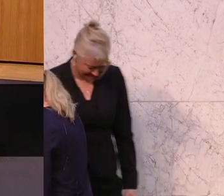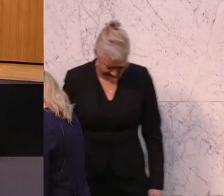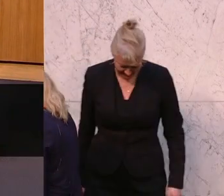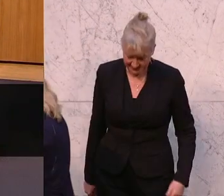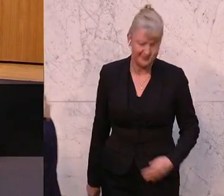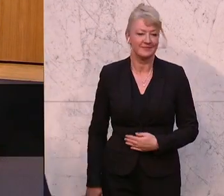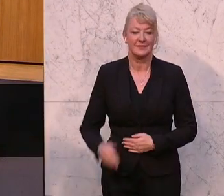und Deregulierungen.